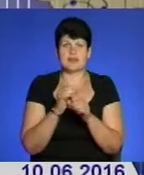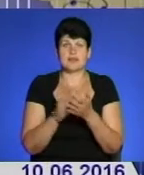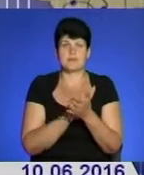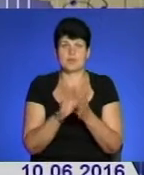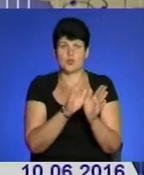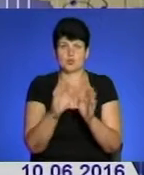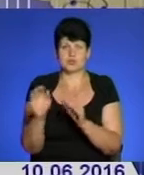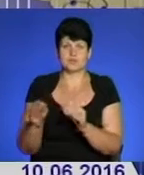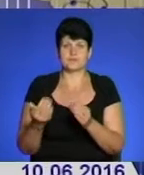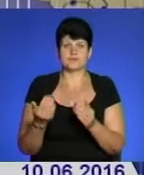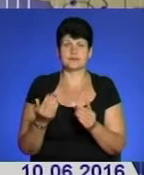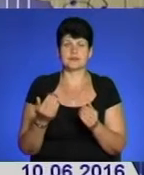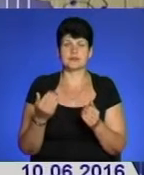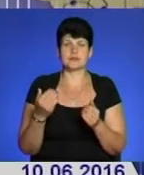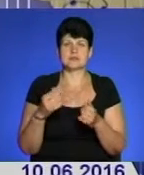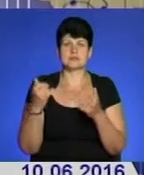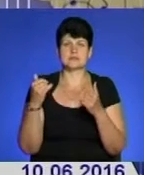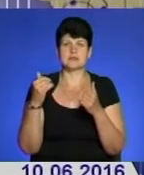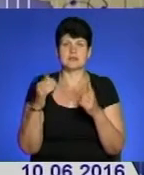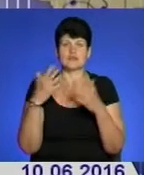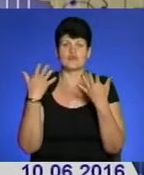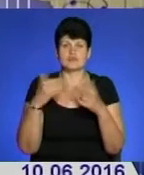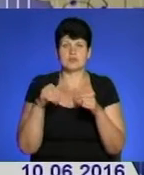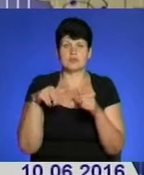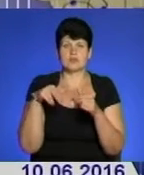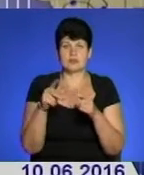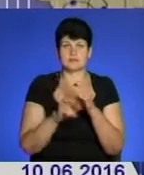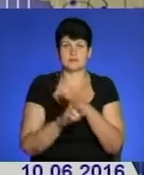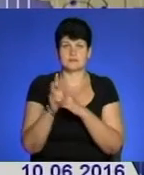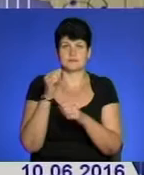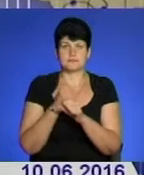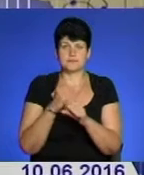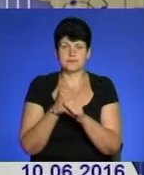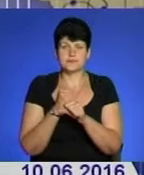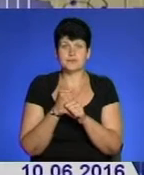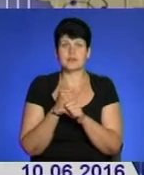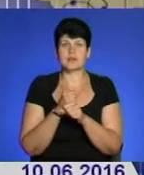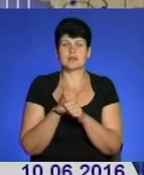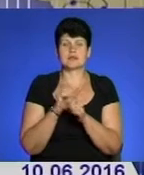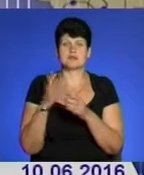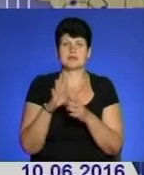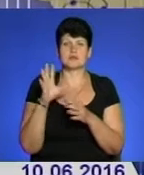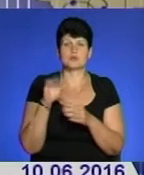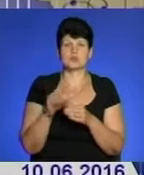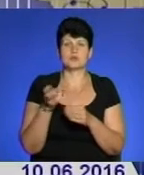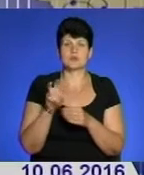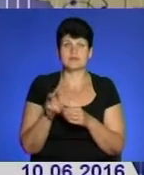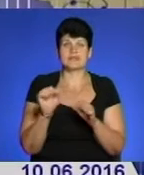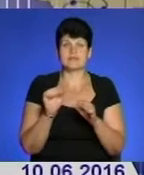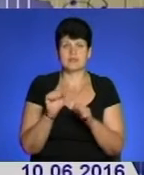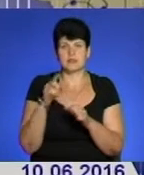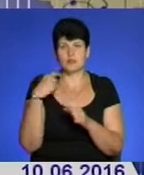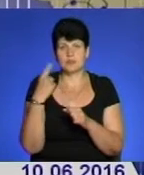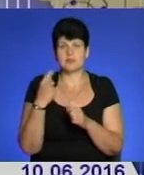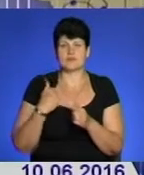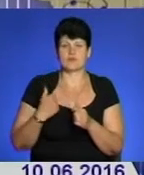залили основу під майбутньому литовну капличку. Хід підготовлені серед оцінюють керівники краю, військовий комісар області